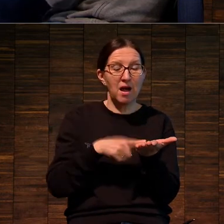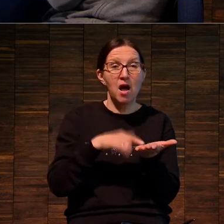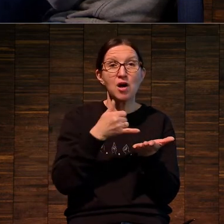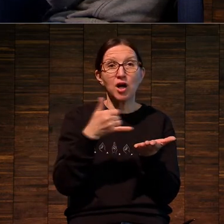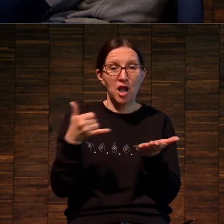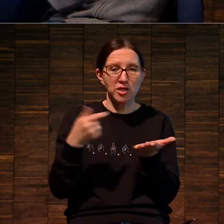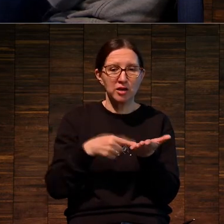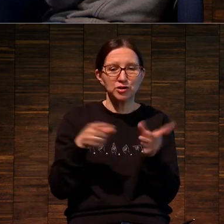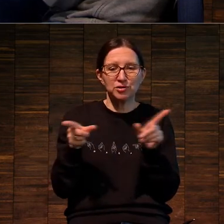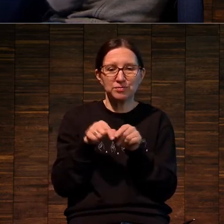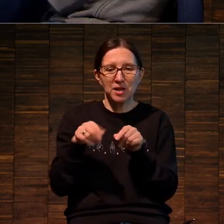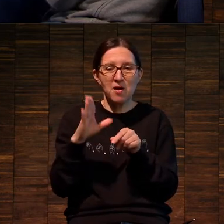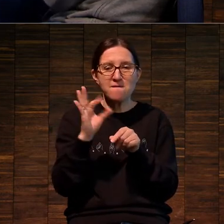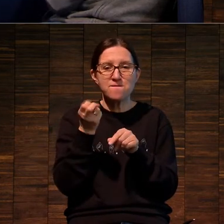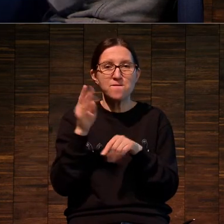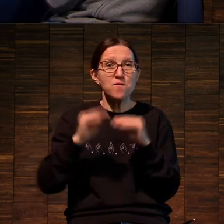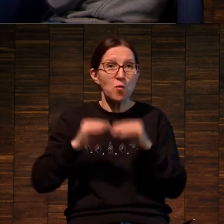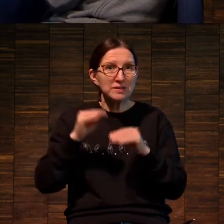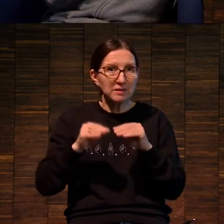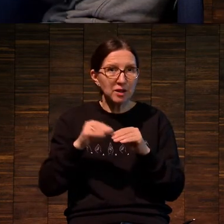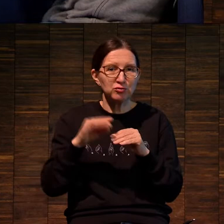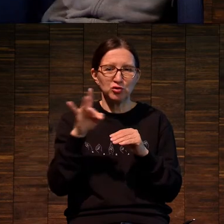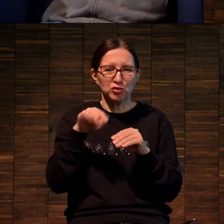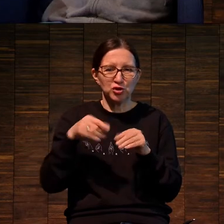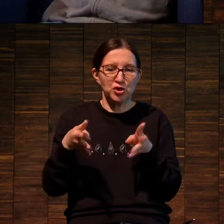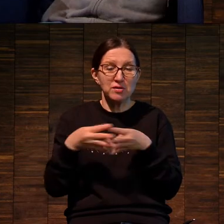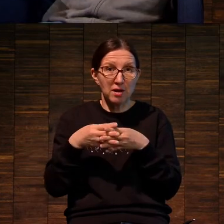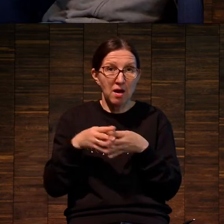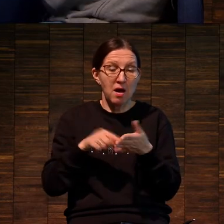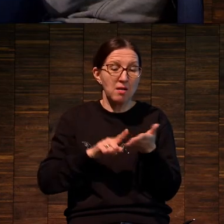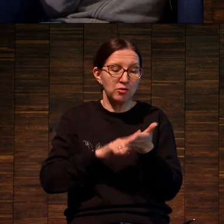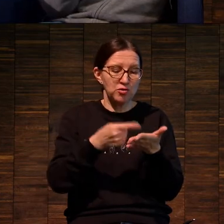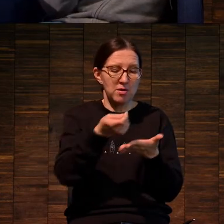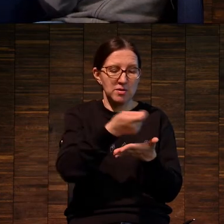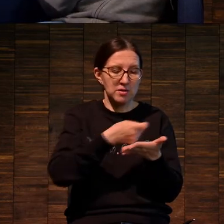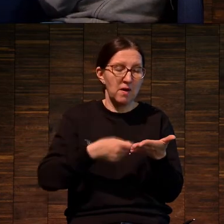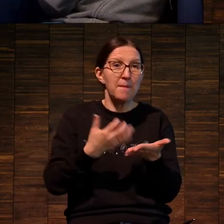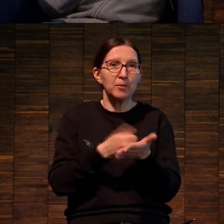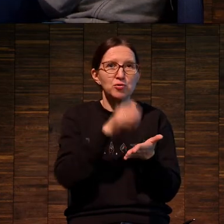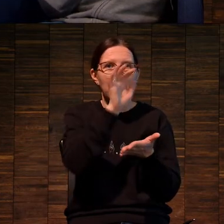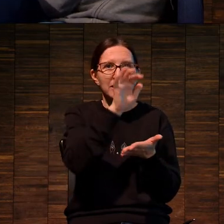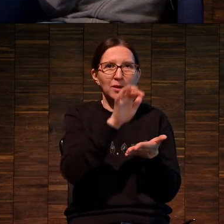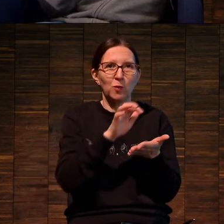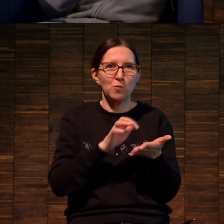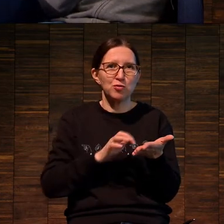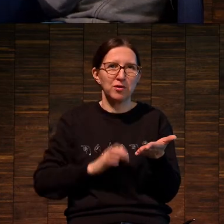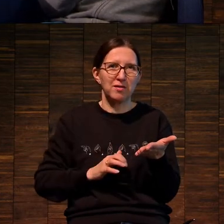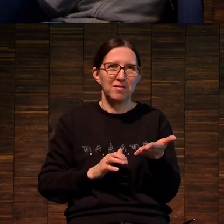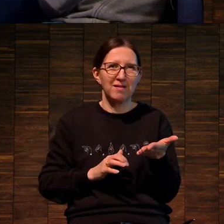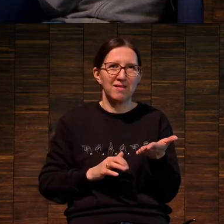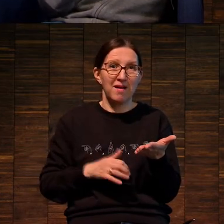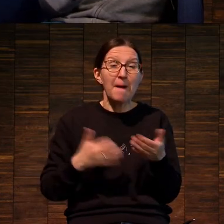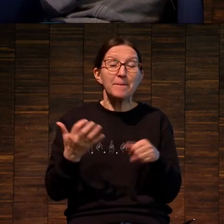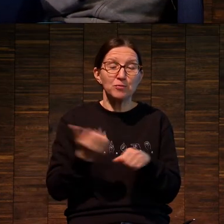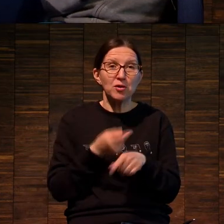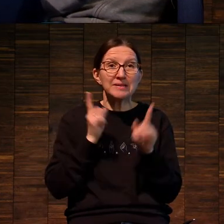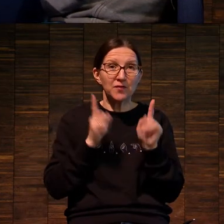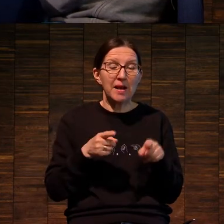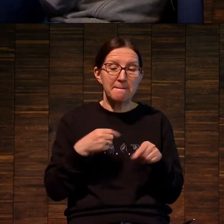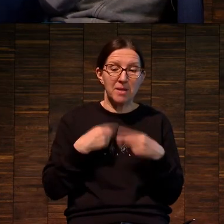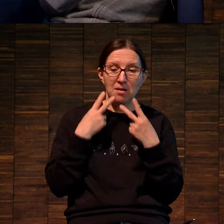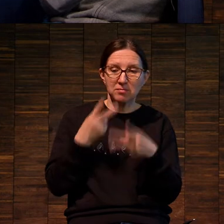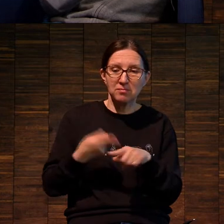по этой шершавой поверхности рисовалось, получались вот эти точки. Они, на самом деле, очень близки к тому, что мы сейчас